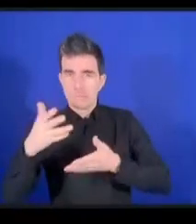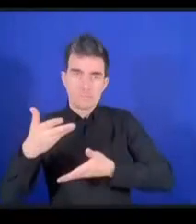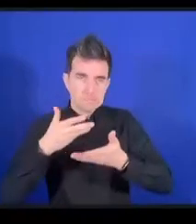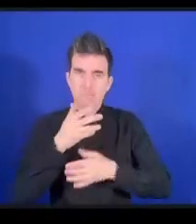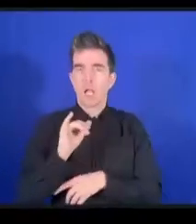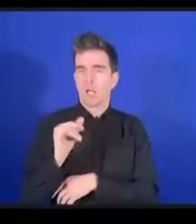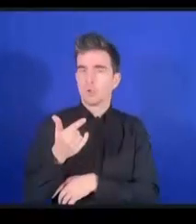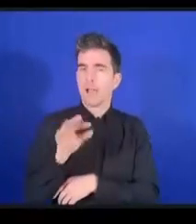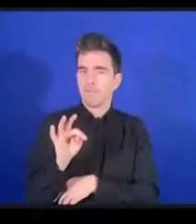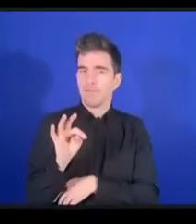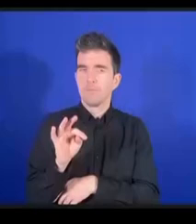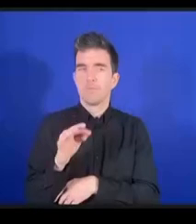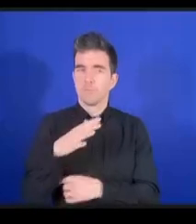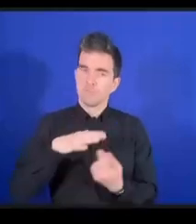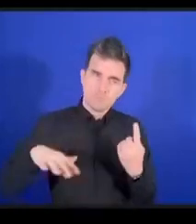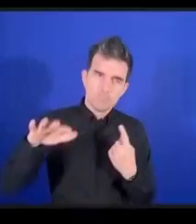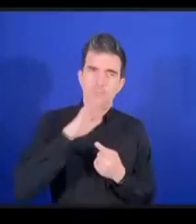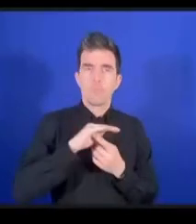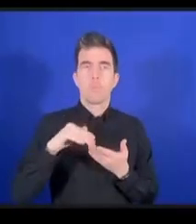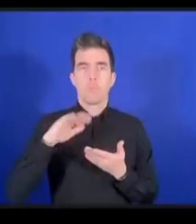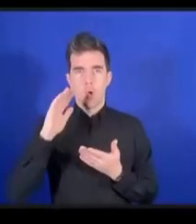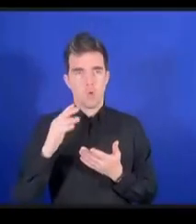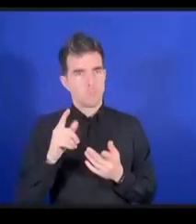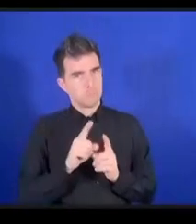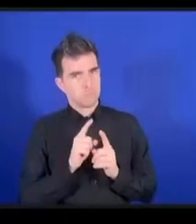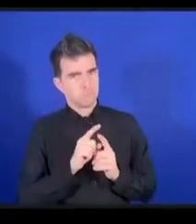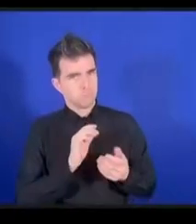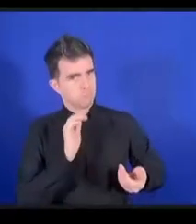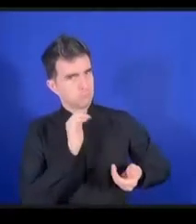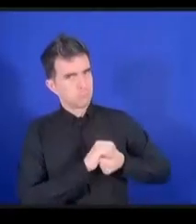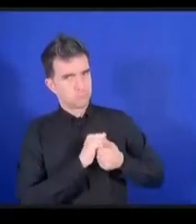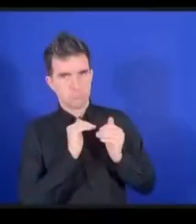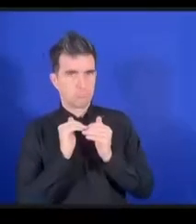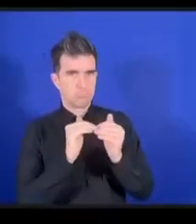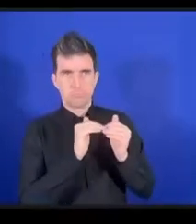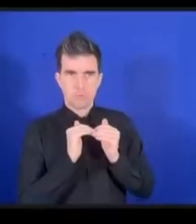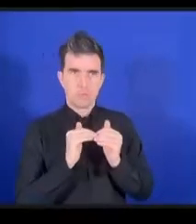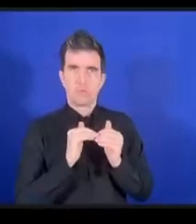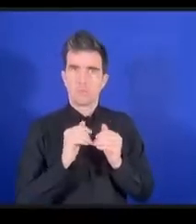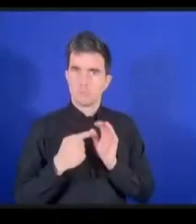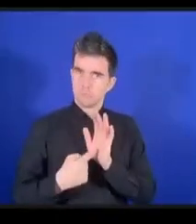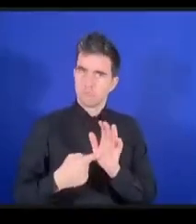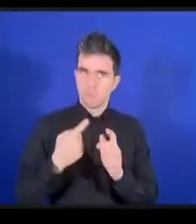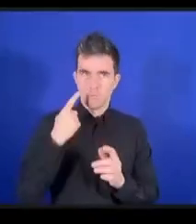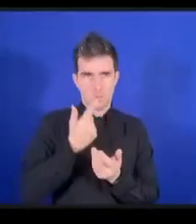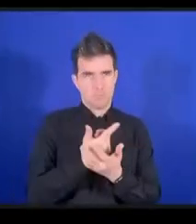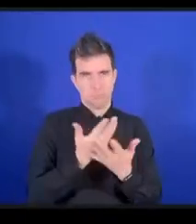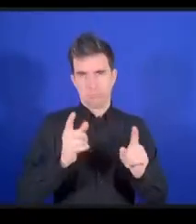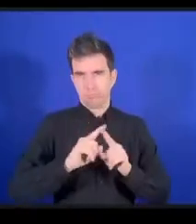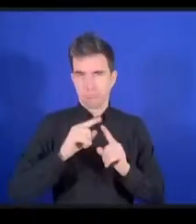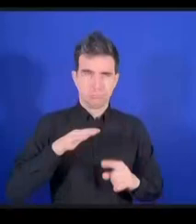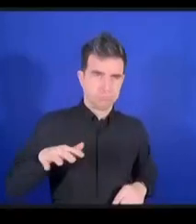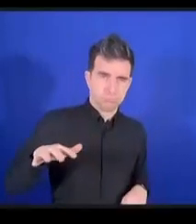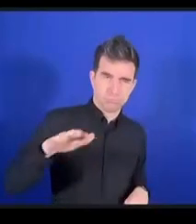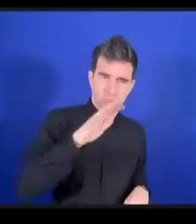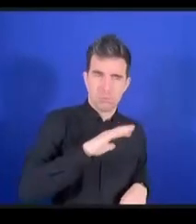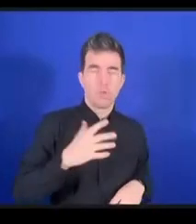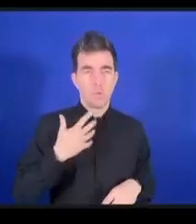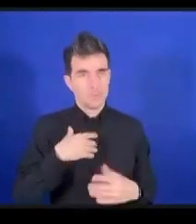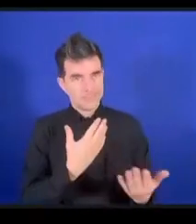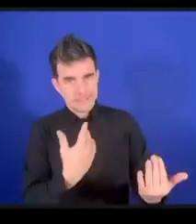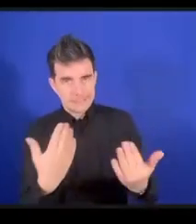éviter qu'ils n'envoient des représentants que pour écouter et pour essayer de préparer